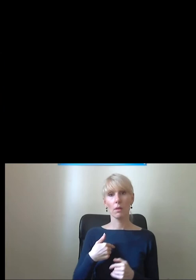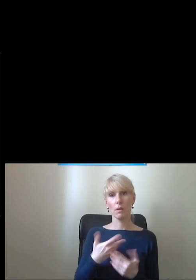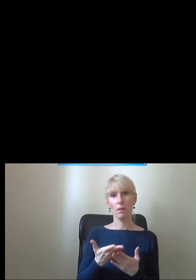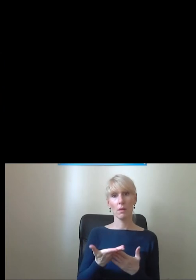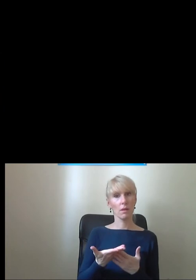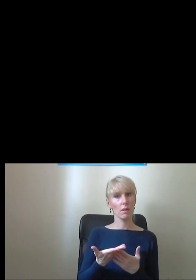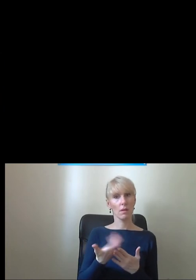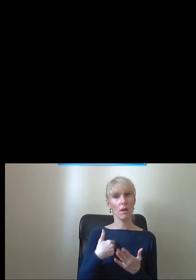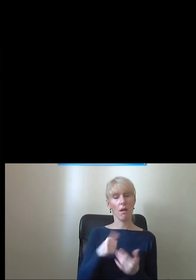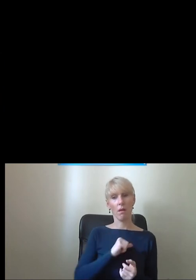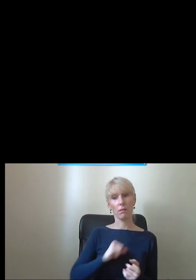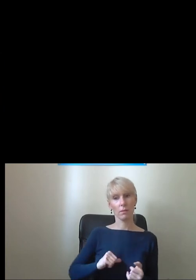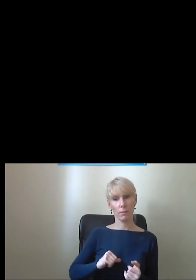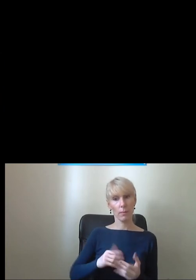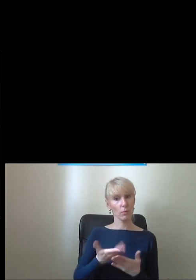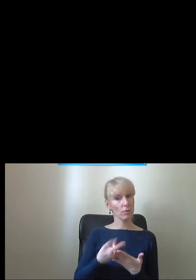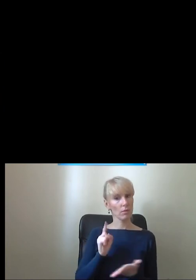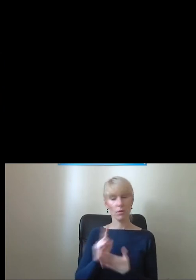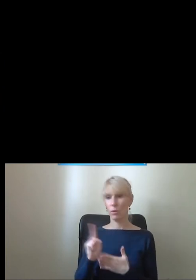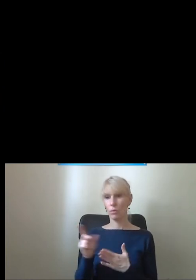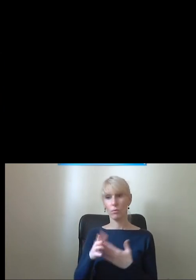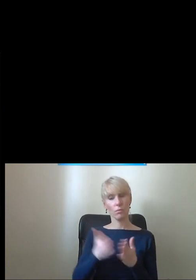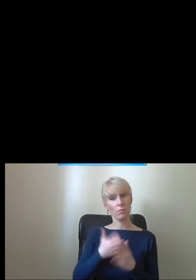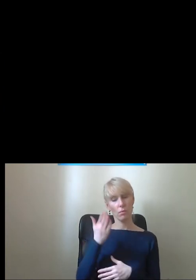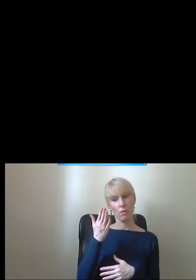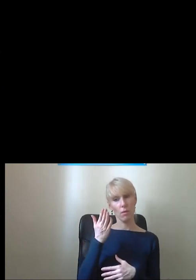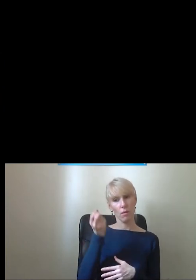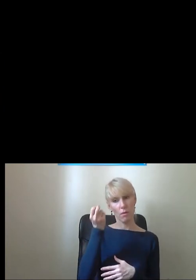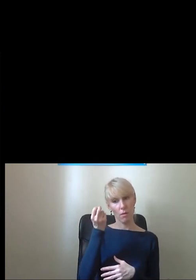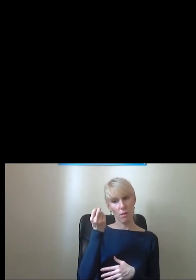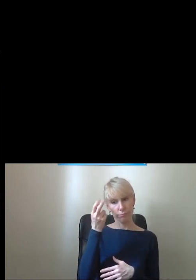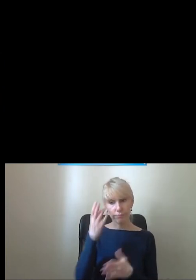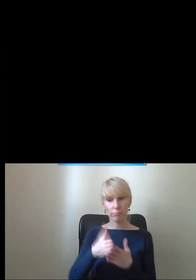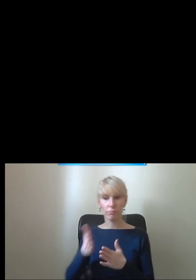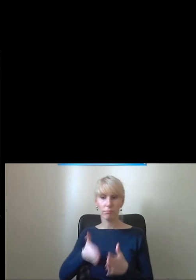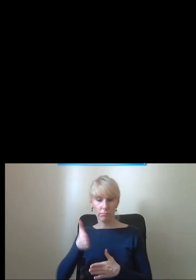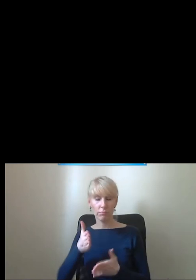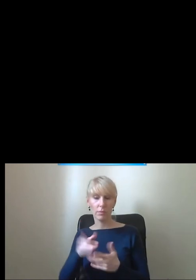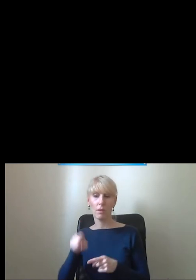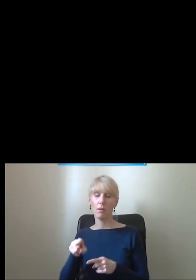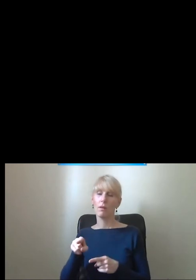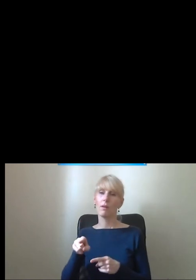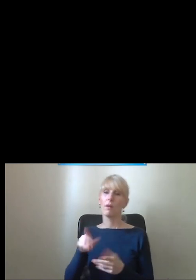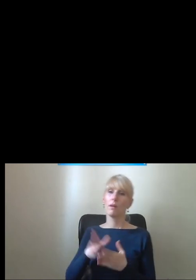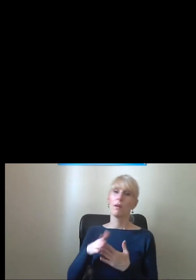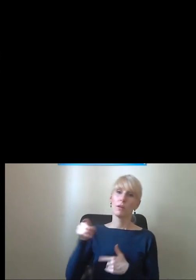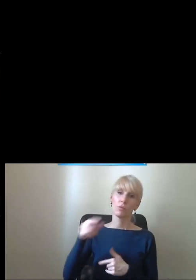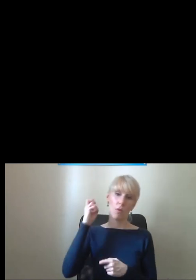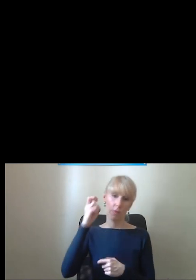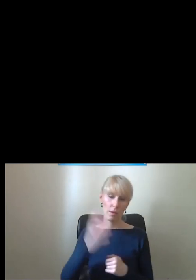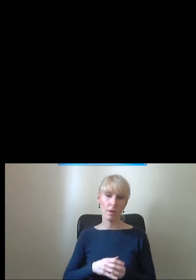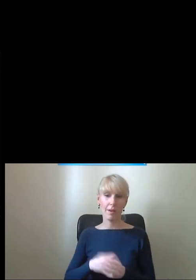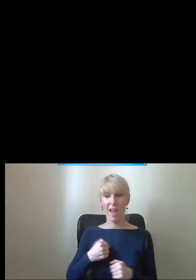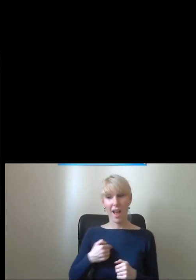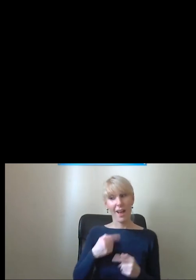podróżować samemu komunikacją publiczną, będąc na wózku. Ja jestem stosunkowo sprawną osobą, niepełnosprawną, jakkolwiek zabawnie to